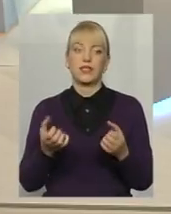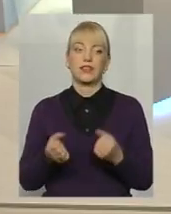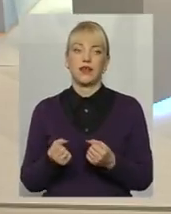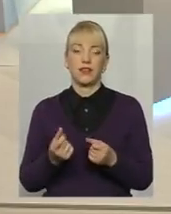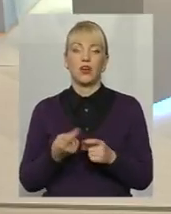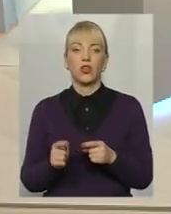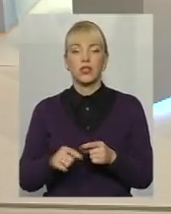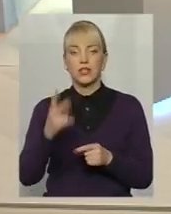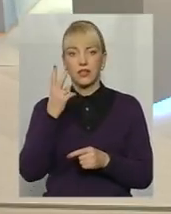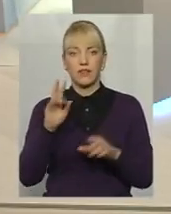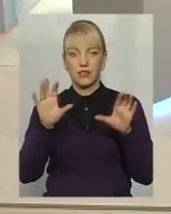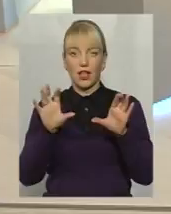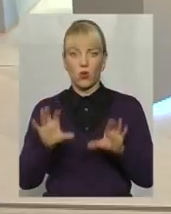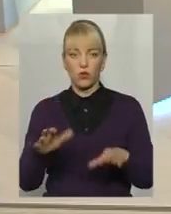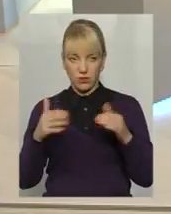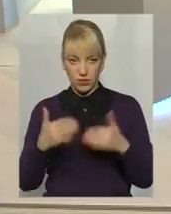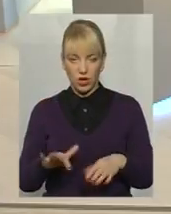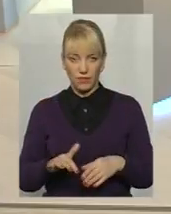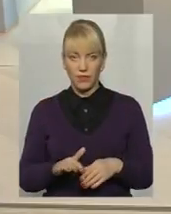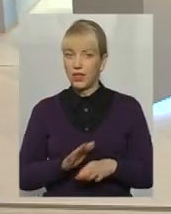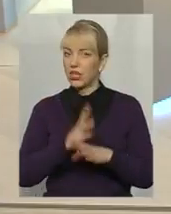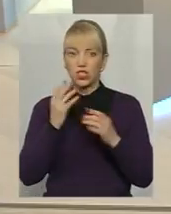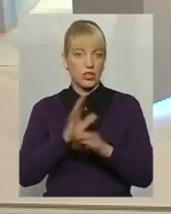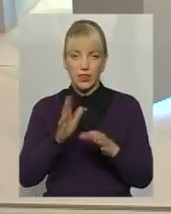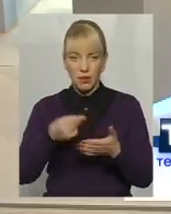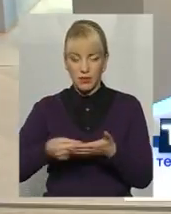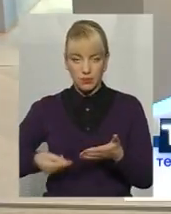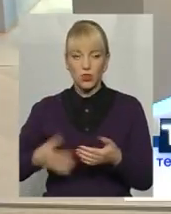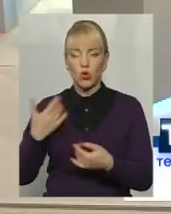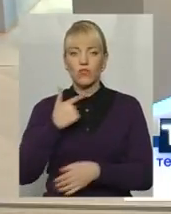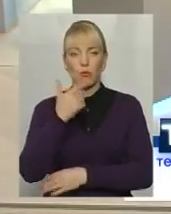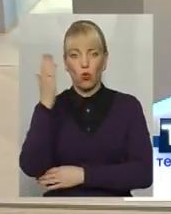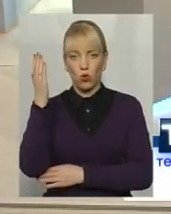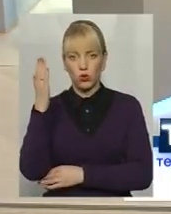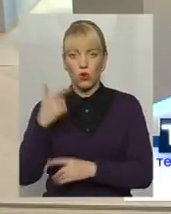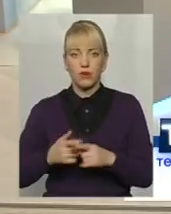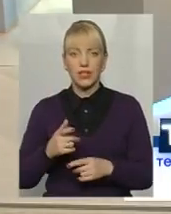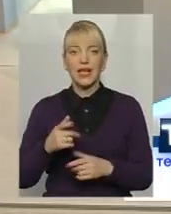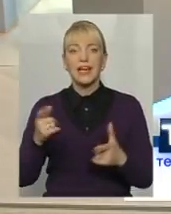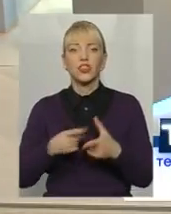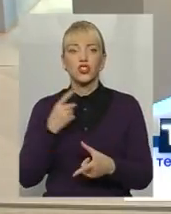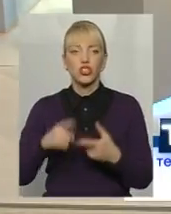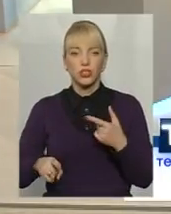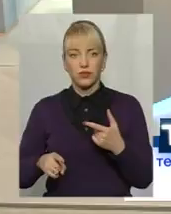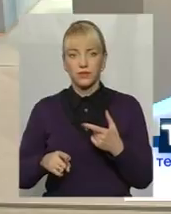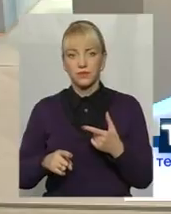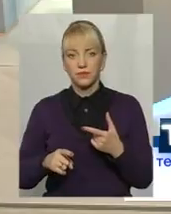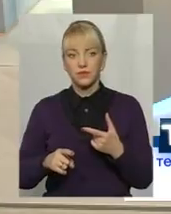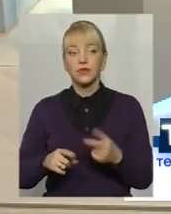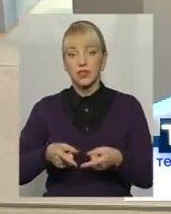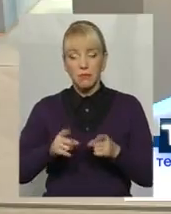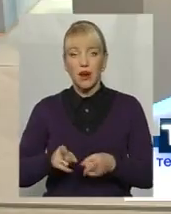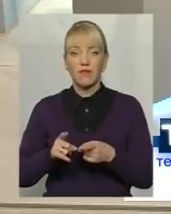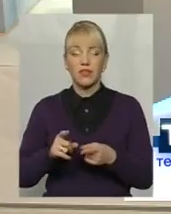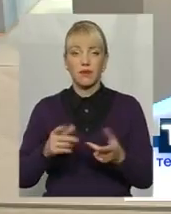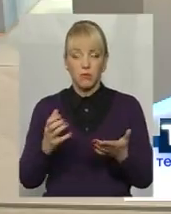цих закони вже, ну, ще не підписаних, але вже проголосованих, Чи справді